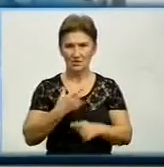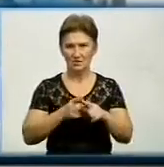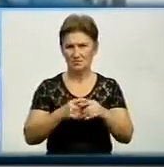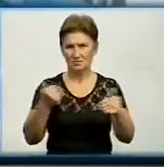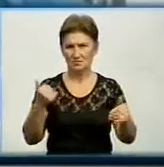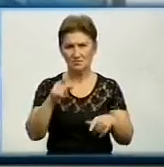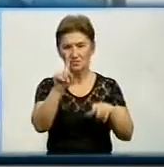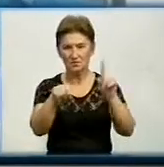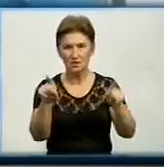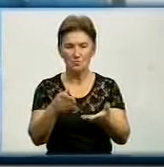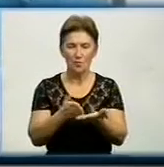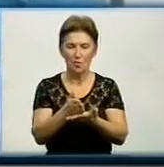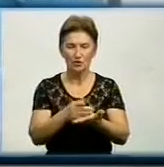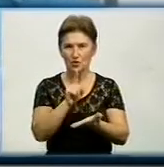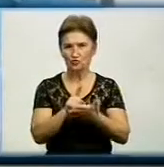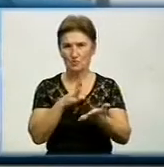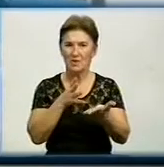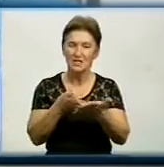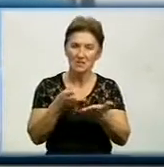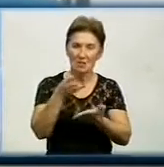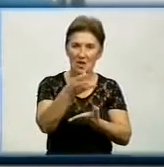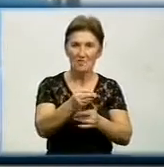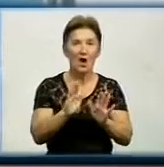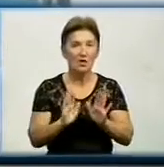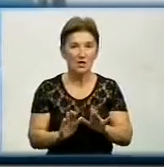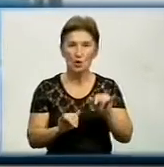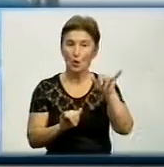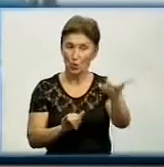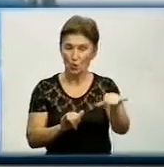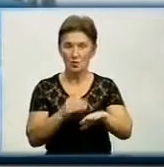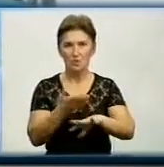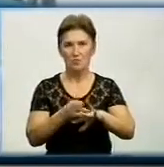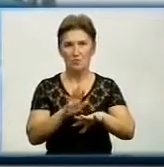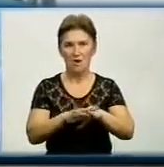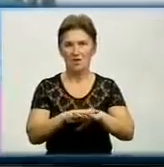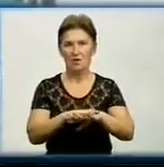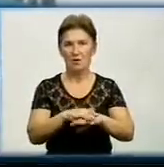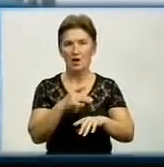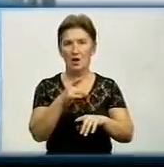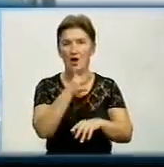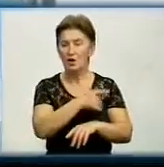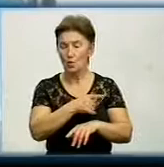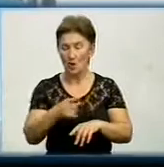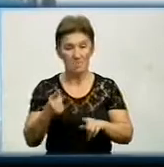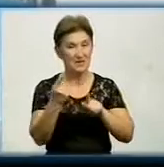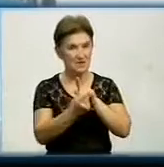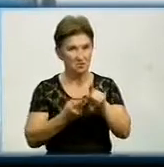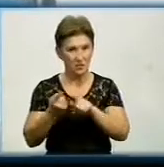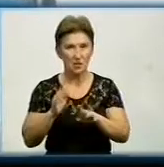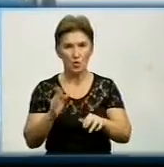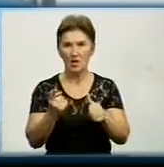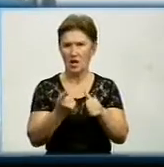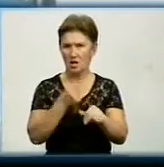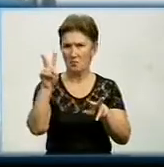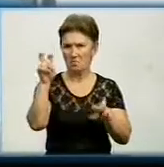деякі комунальні послуги можна було сплачувати тільки у цьому банку. З роками ситуація змінилась, але авторитетне ім'я